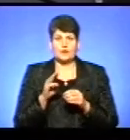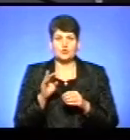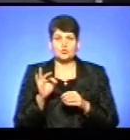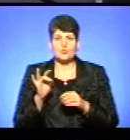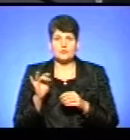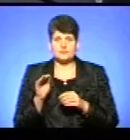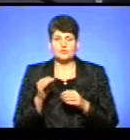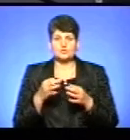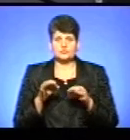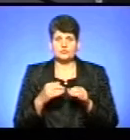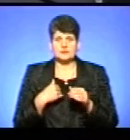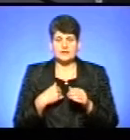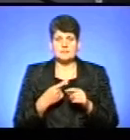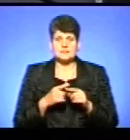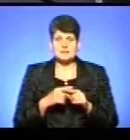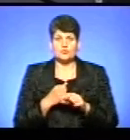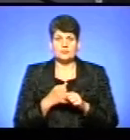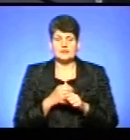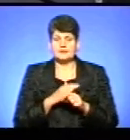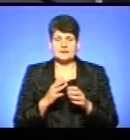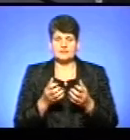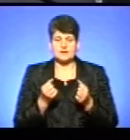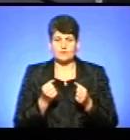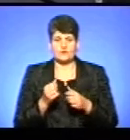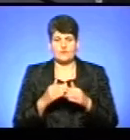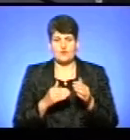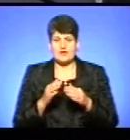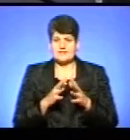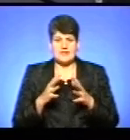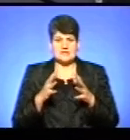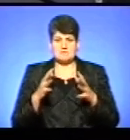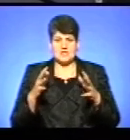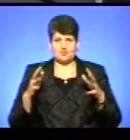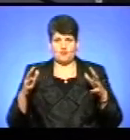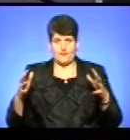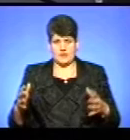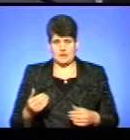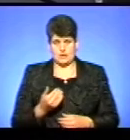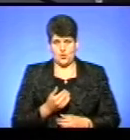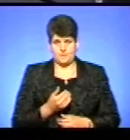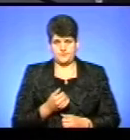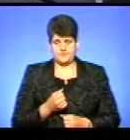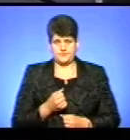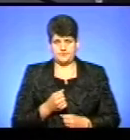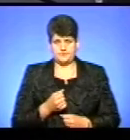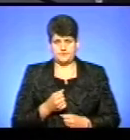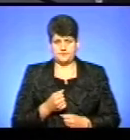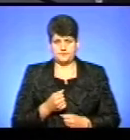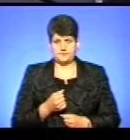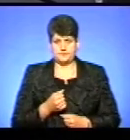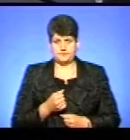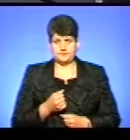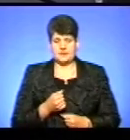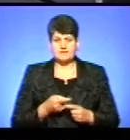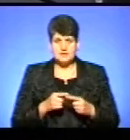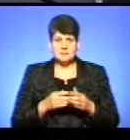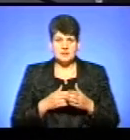дозволить цей тариф робити, не втримувати в руках і не збільшувати його в такій